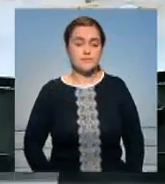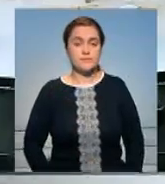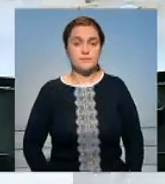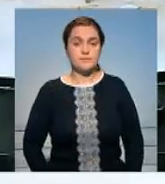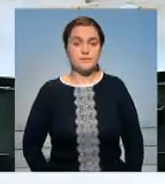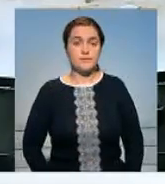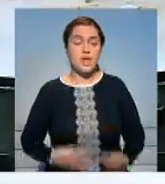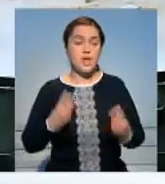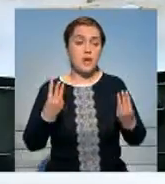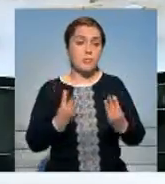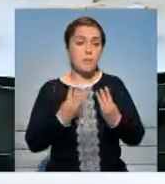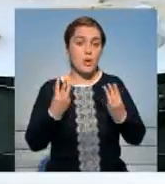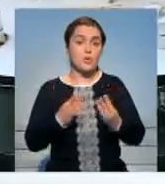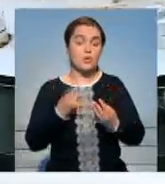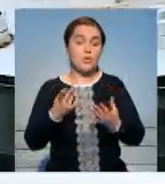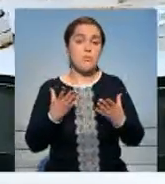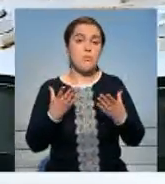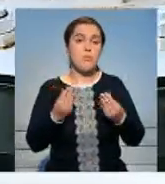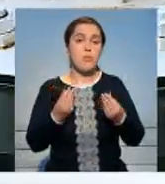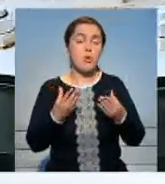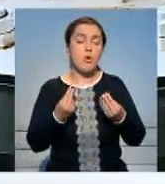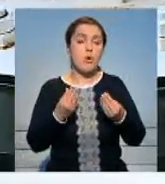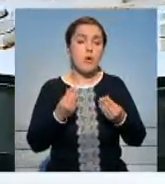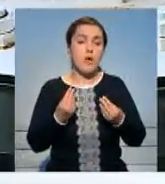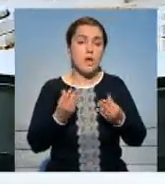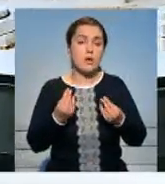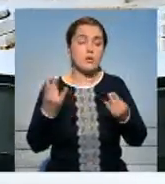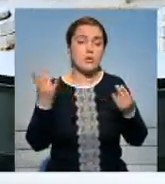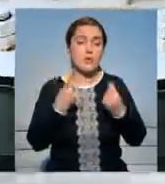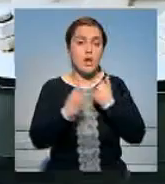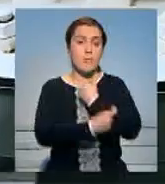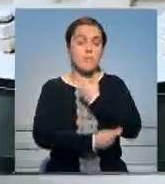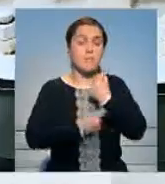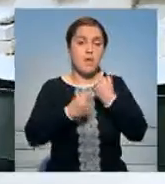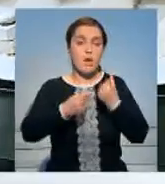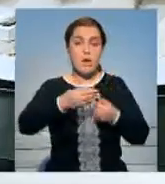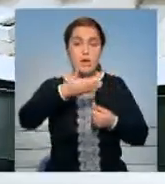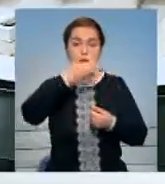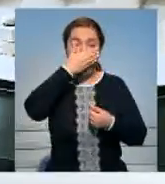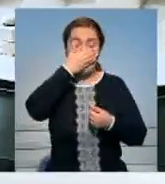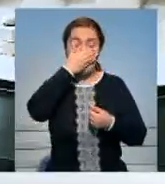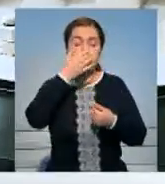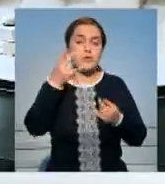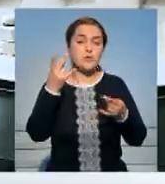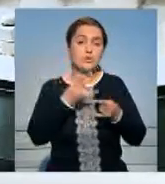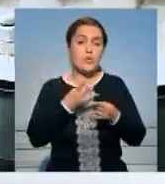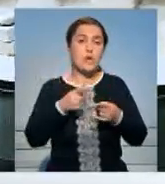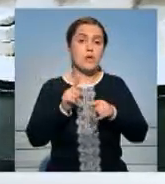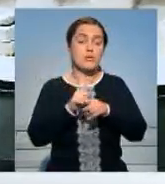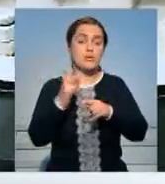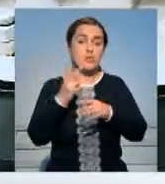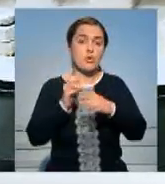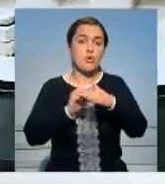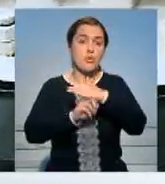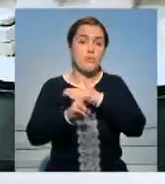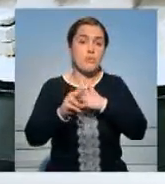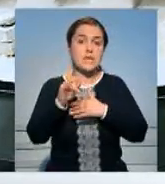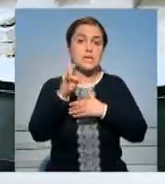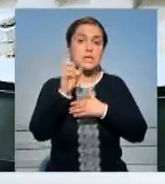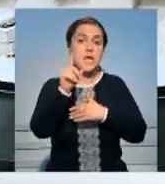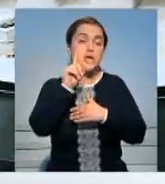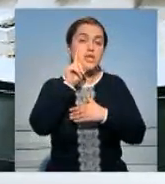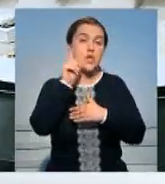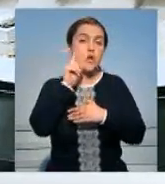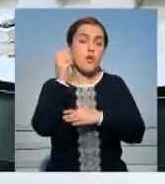При пожаре нужно намочить тряпку и приложить ее к носу. Постараться выбраться из задымленного здания. Бежать нужно на знак зеленого